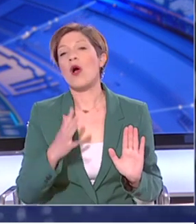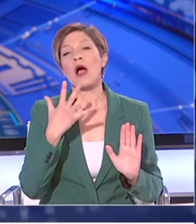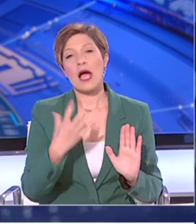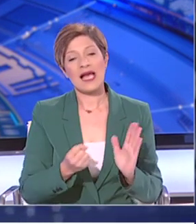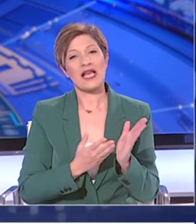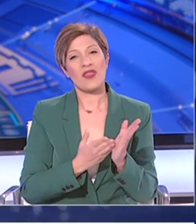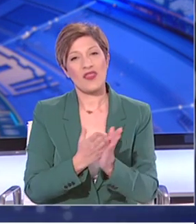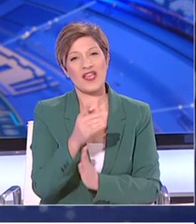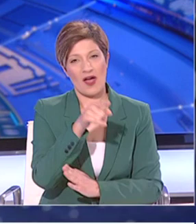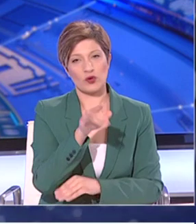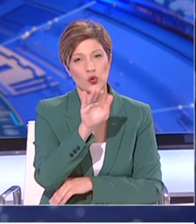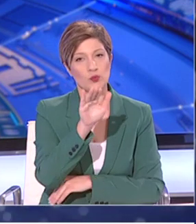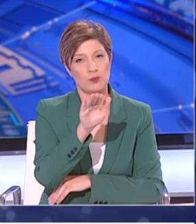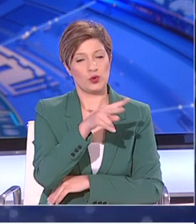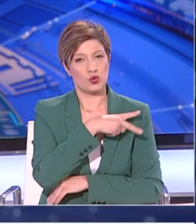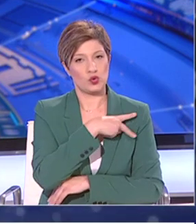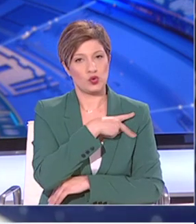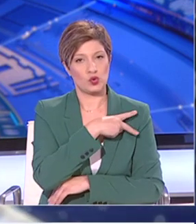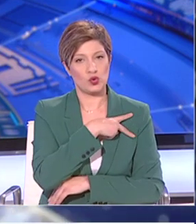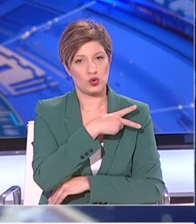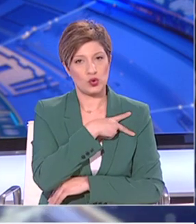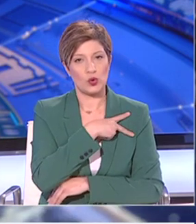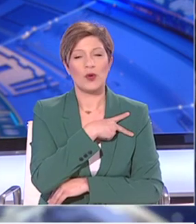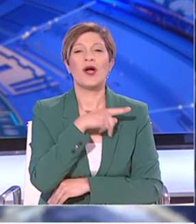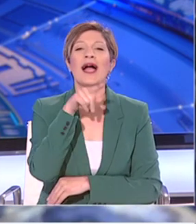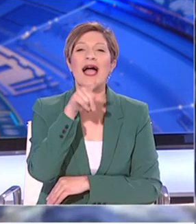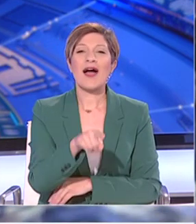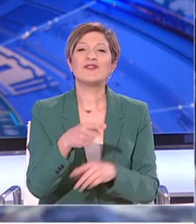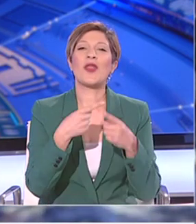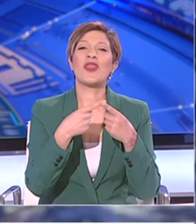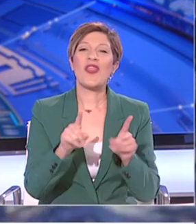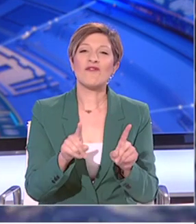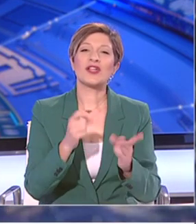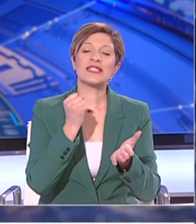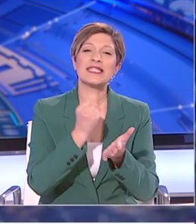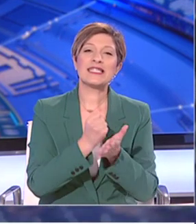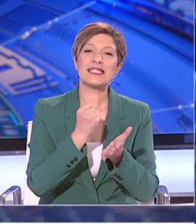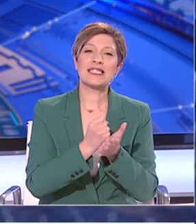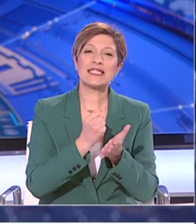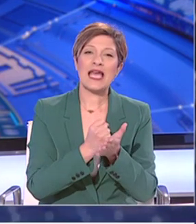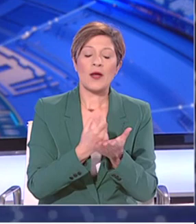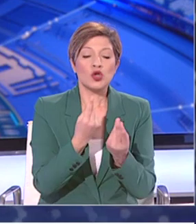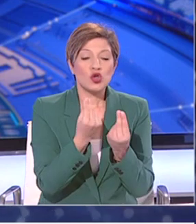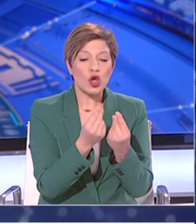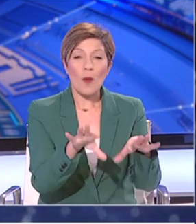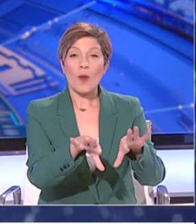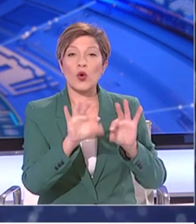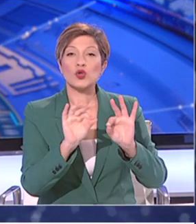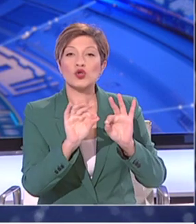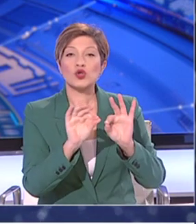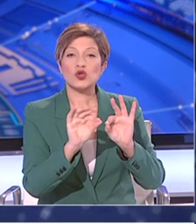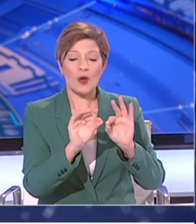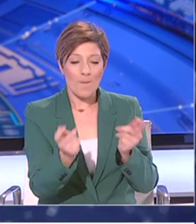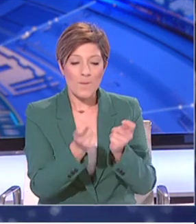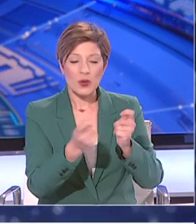έχει δίκαιο αυτός που είχαμε την ερώτηση αλλά επίσης διαφοροποιείται και η φιλοσοφία των δειγματοληψιών. Εντάξει και αυτό